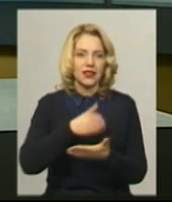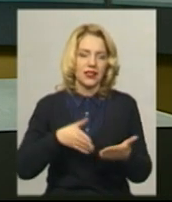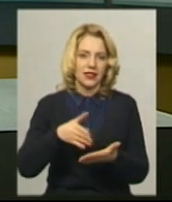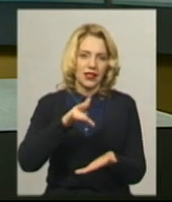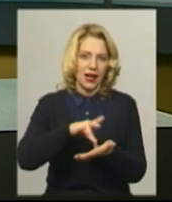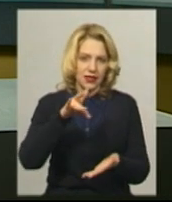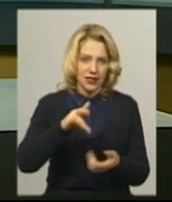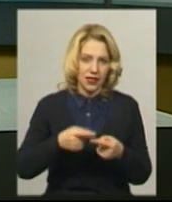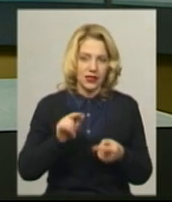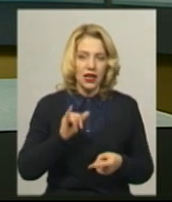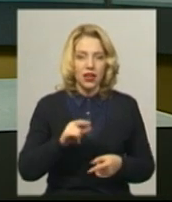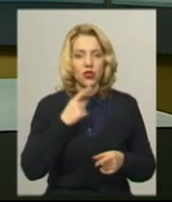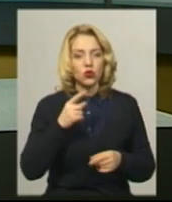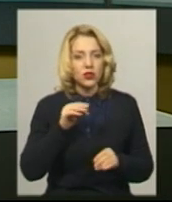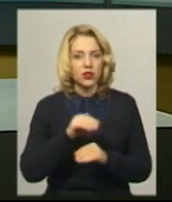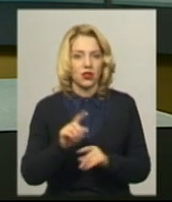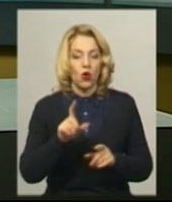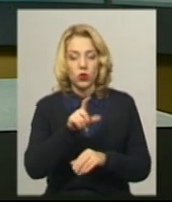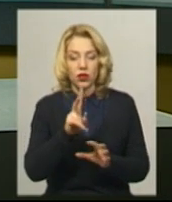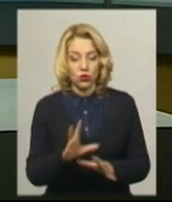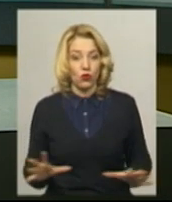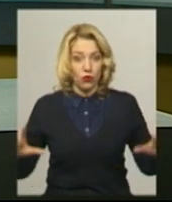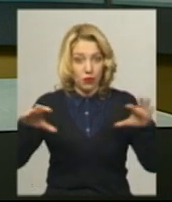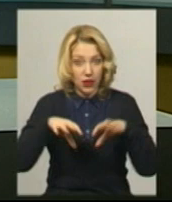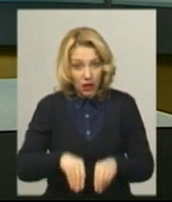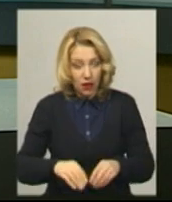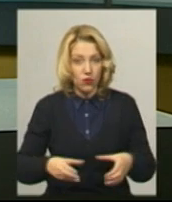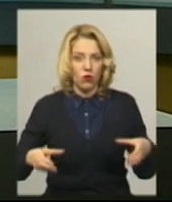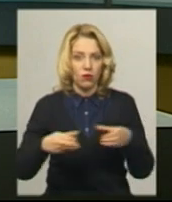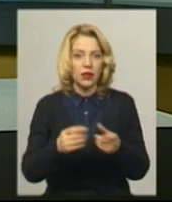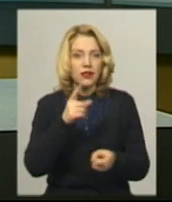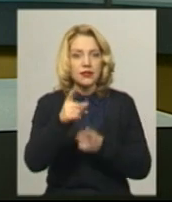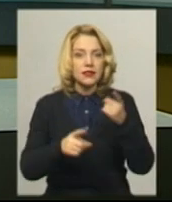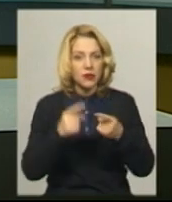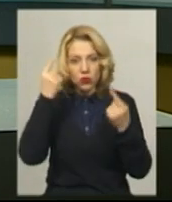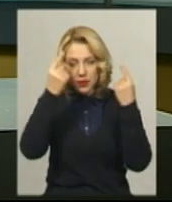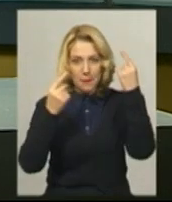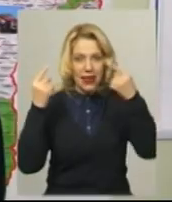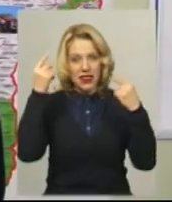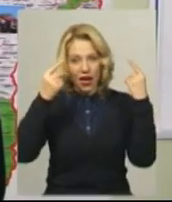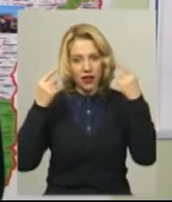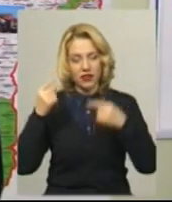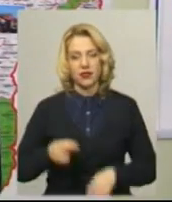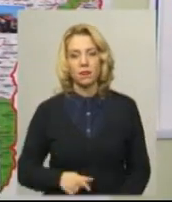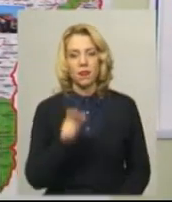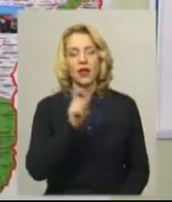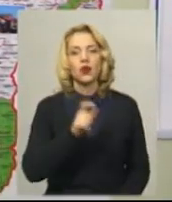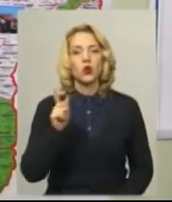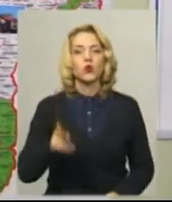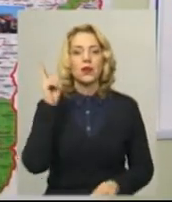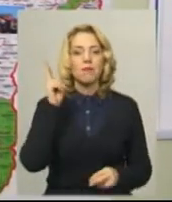Павлишина Та додає, у людей, що об'єдналися у громаду, змінюється ментальність Люди